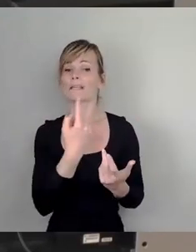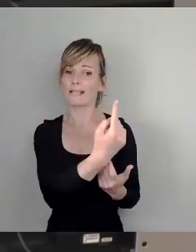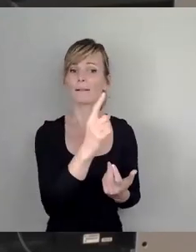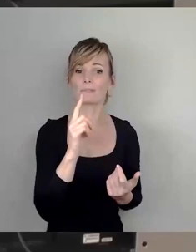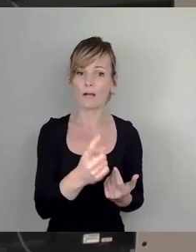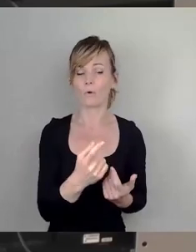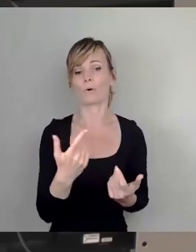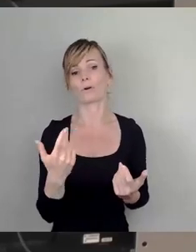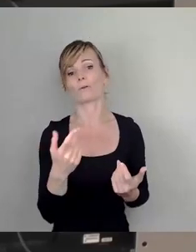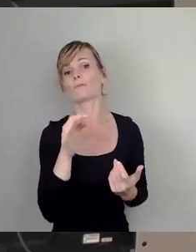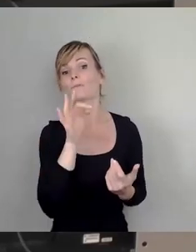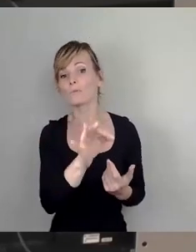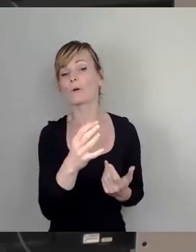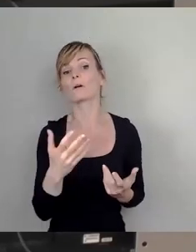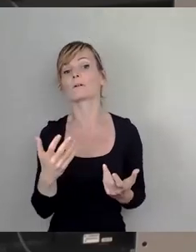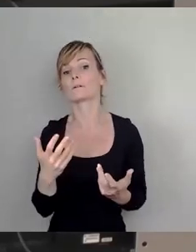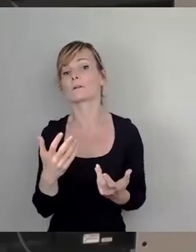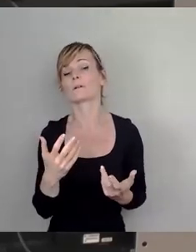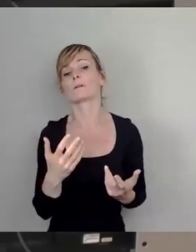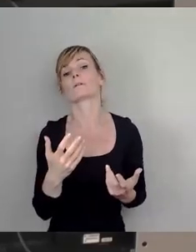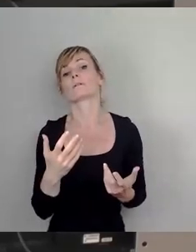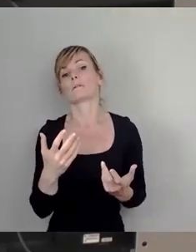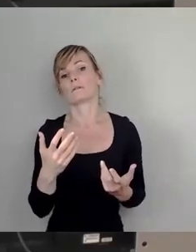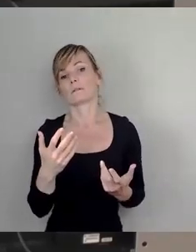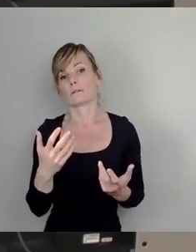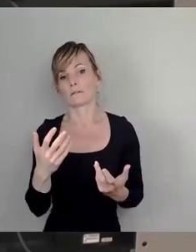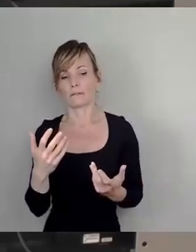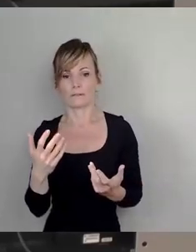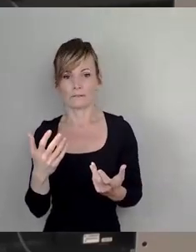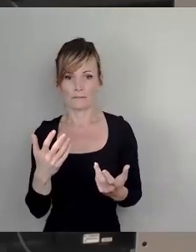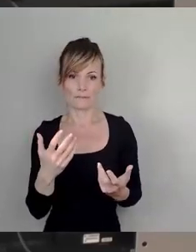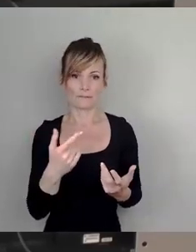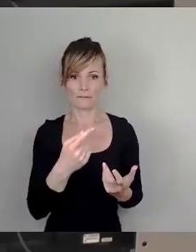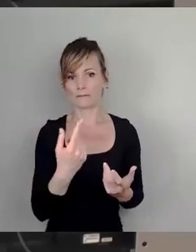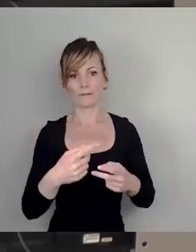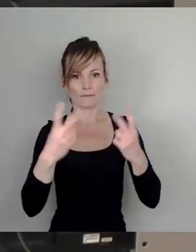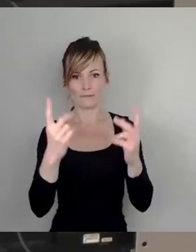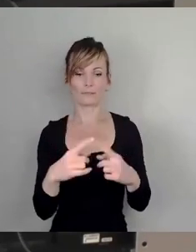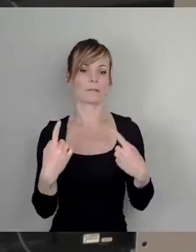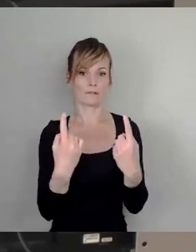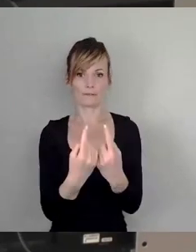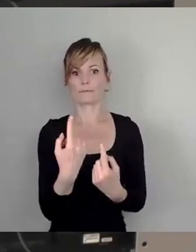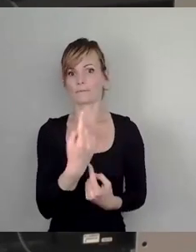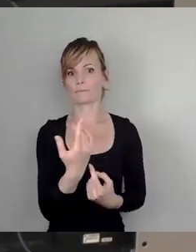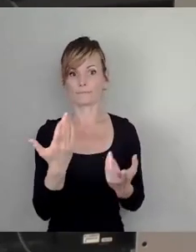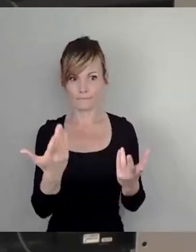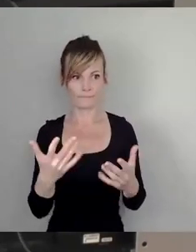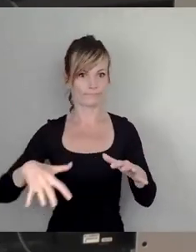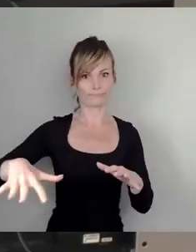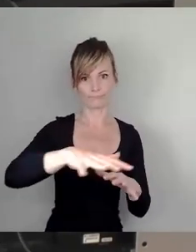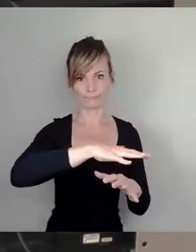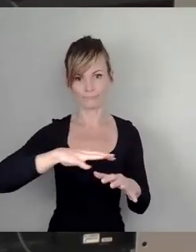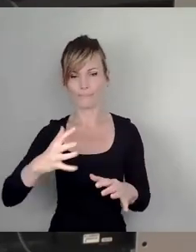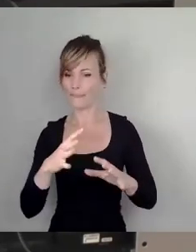als Anlaufstelle für alles, was im öffentlichen Raum stattfinden soll, zuständig ist.